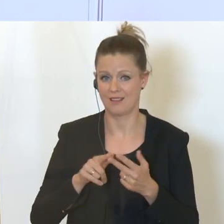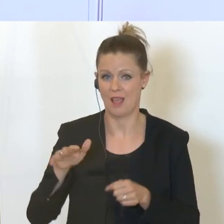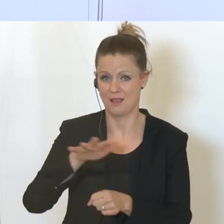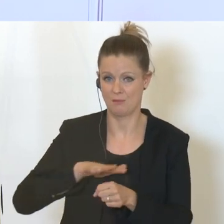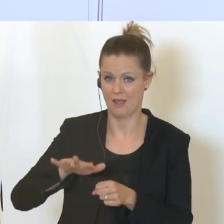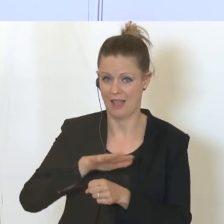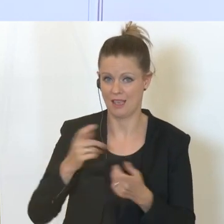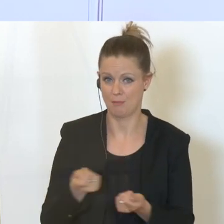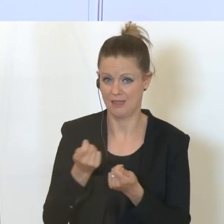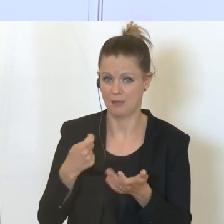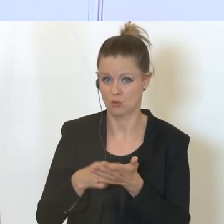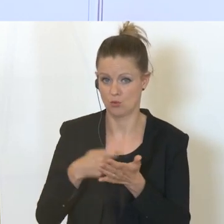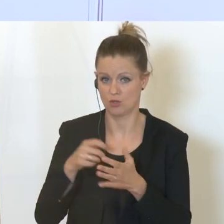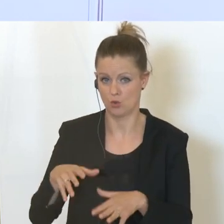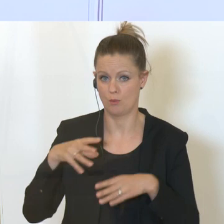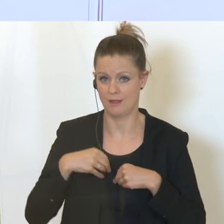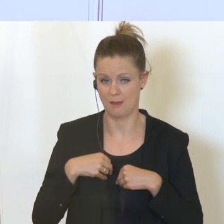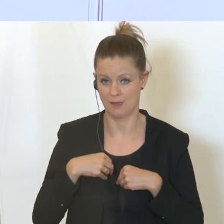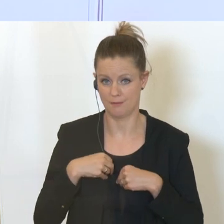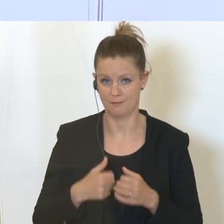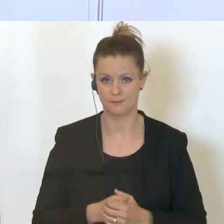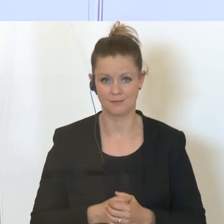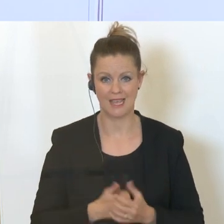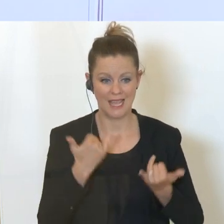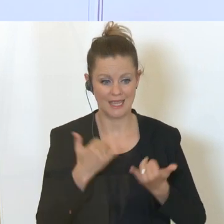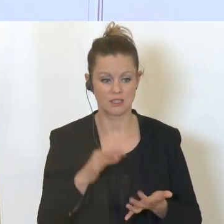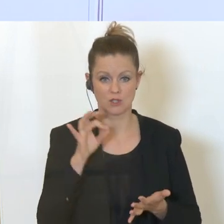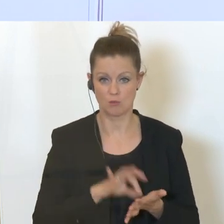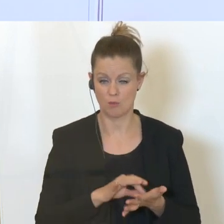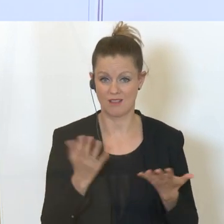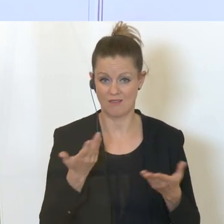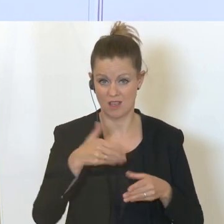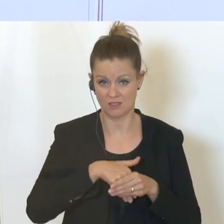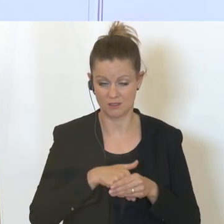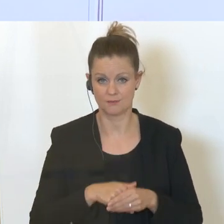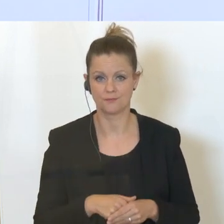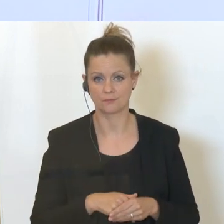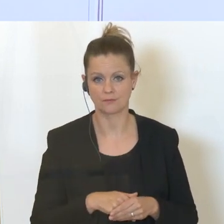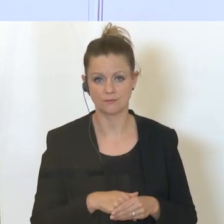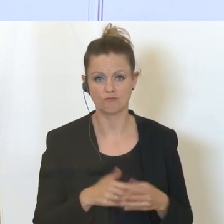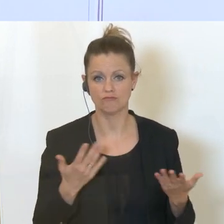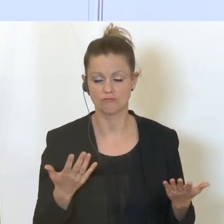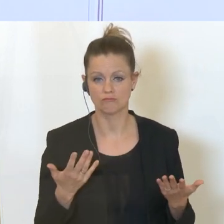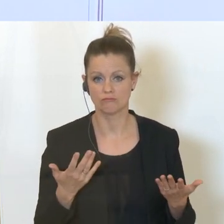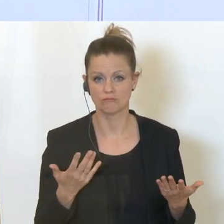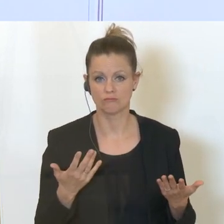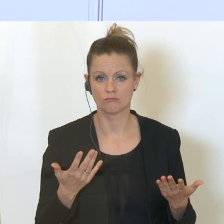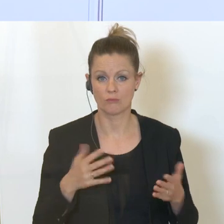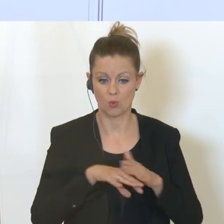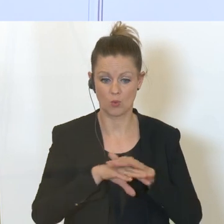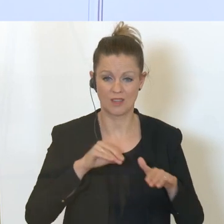die Betriebskosten zu übernehmen. Das, was im Moment ist, ist die Übernahme des